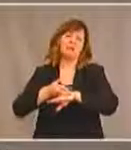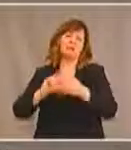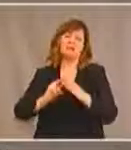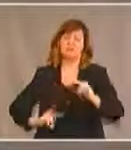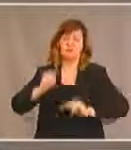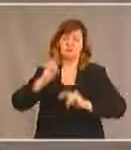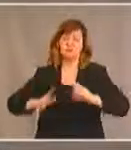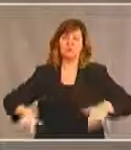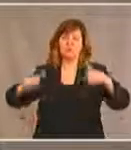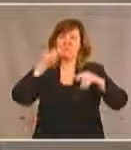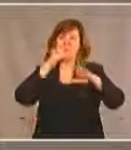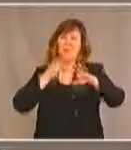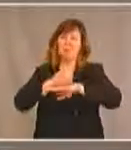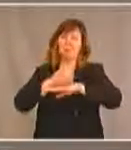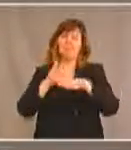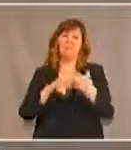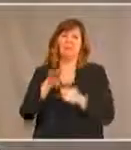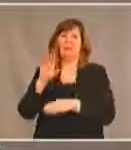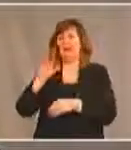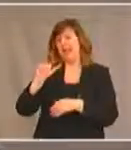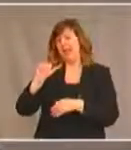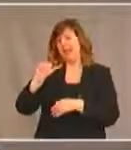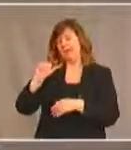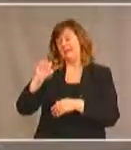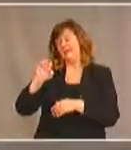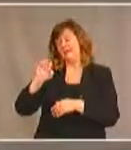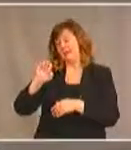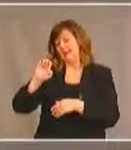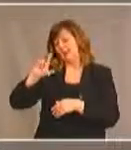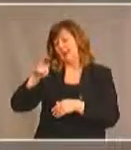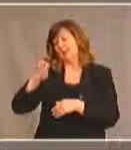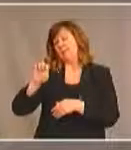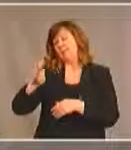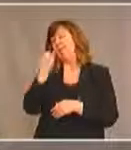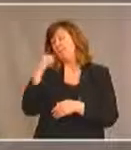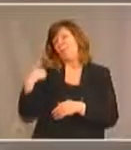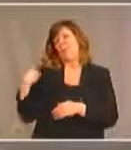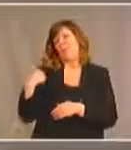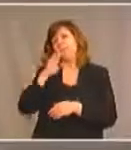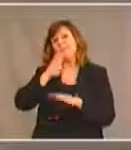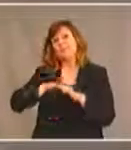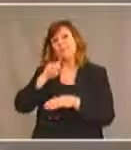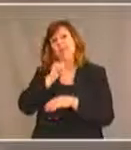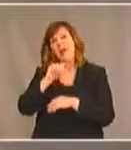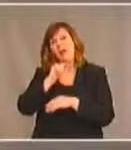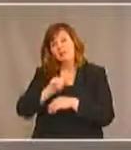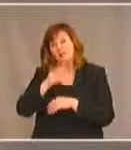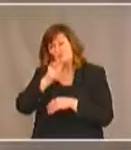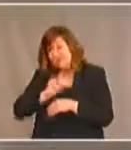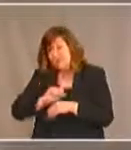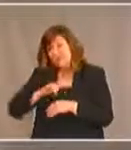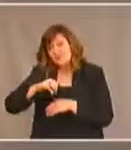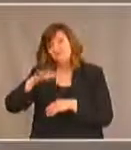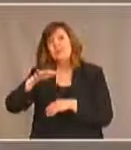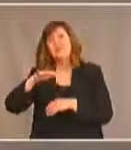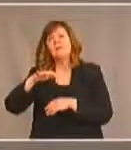et donc je suis très heureux qu'Elmer ait parlé de la question de l'âge tantôt la construction